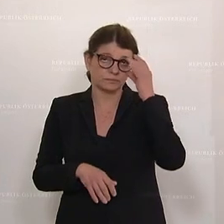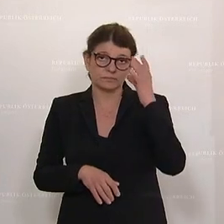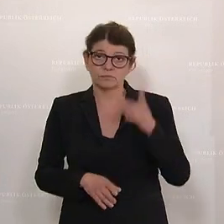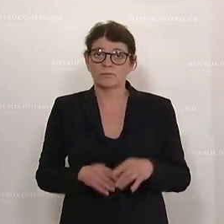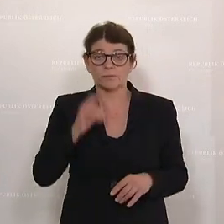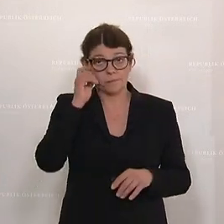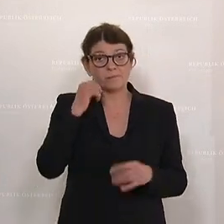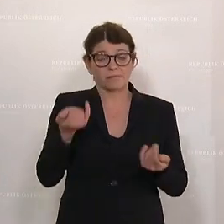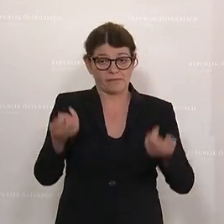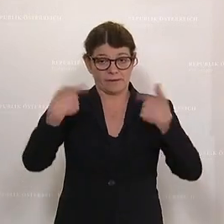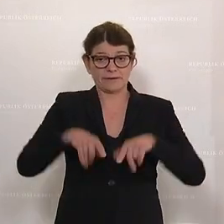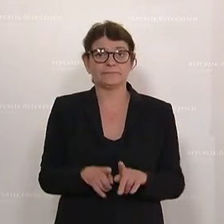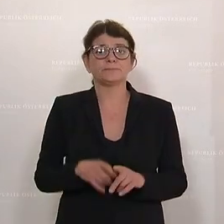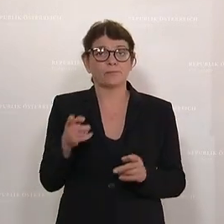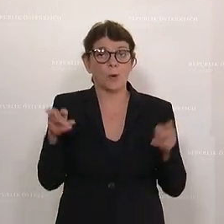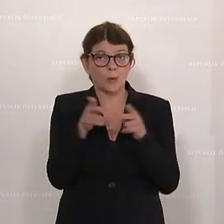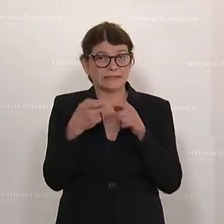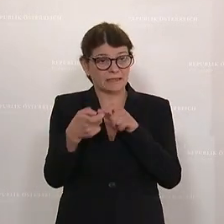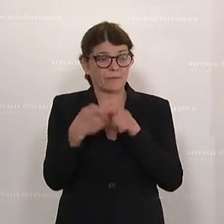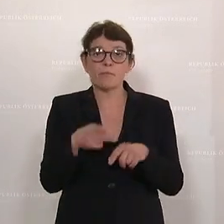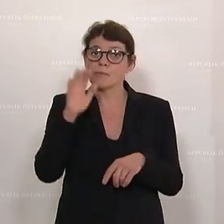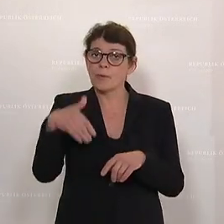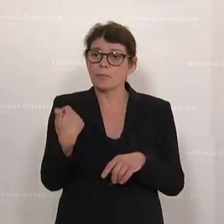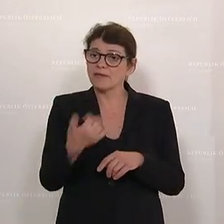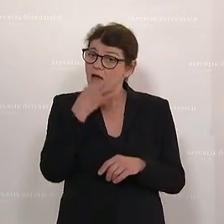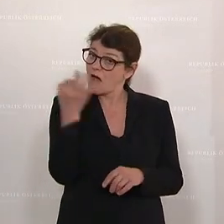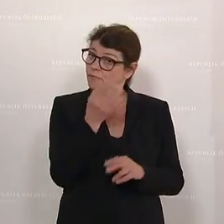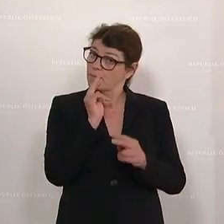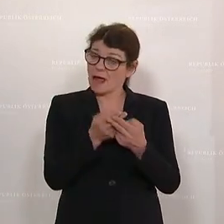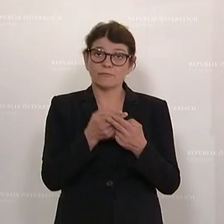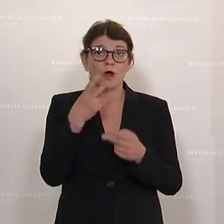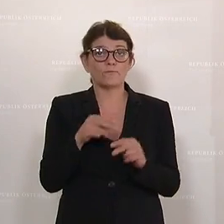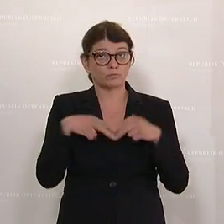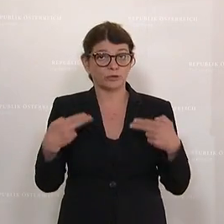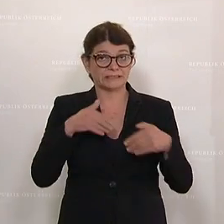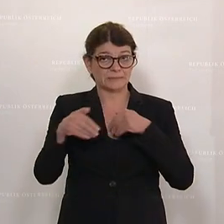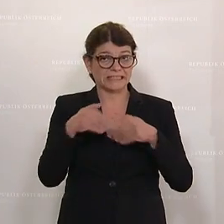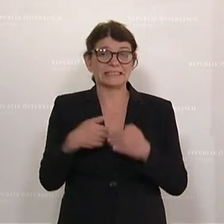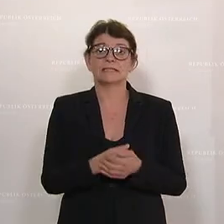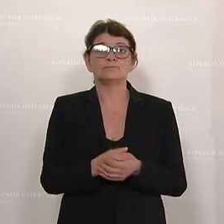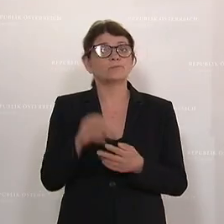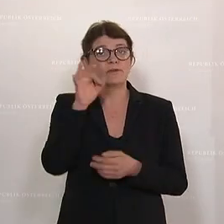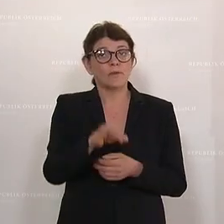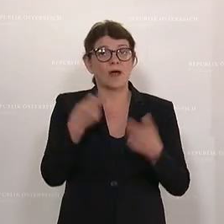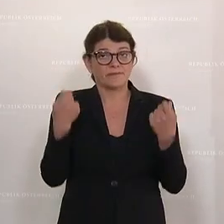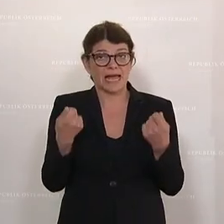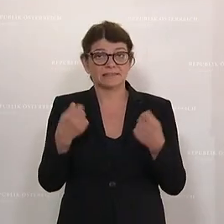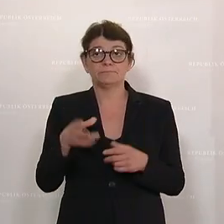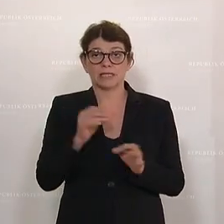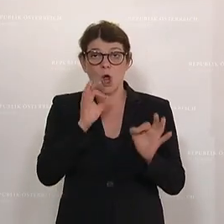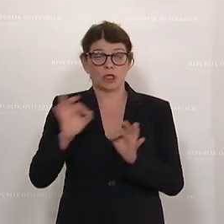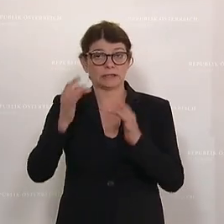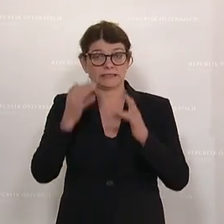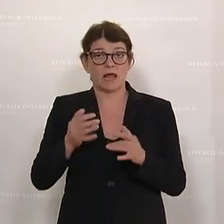Wir gelangen nun zur kurzen Debatte über die Anfrage. Eine kurze Debatte kann übrigens immer dann stattfinden, wenn sie von fünf